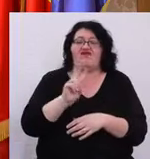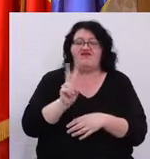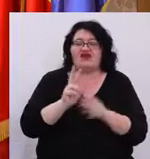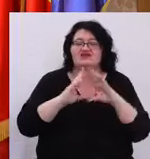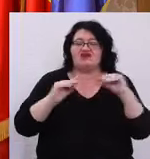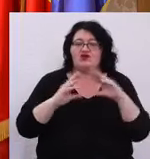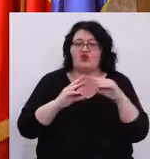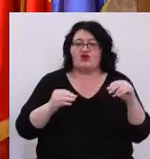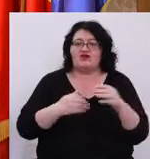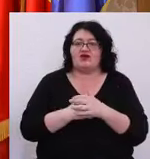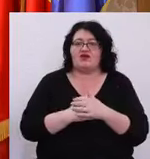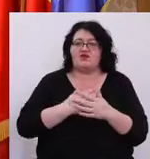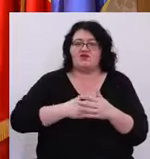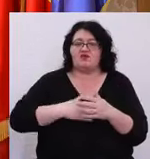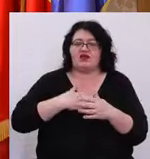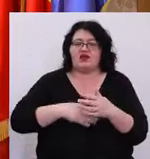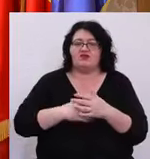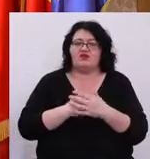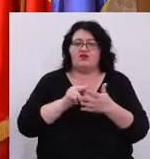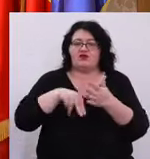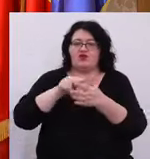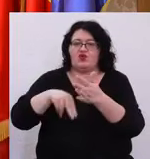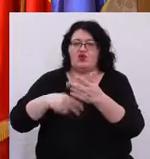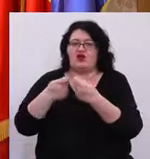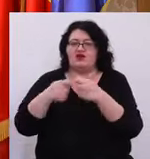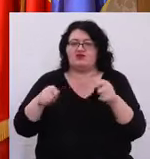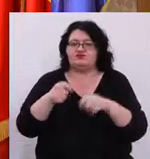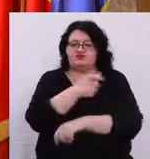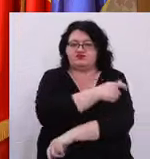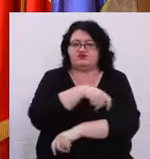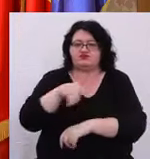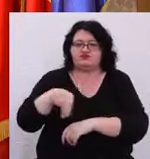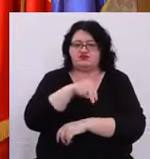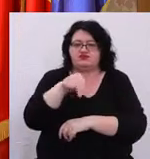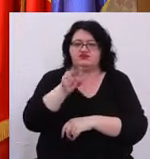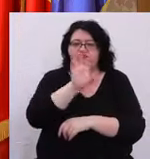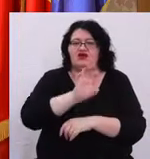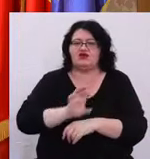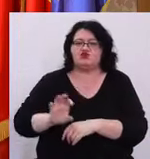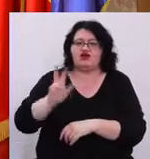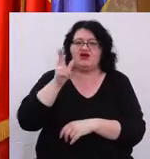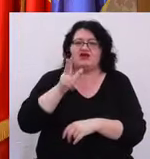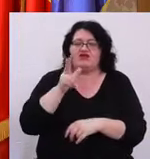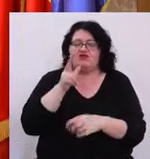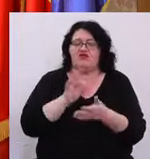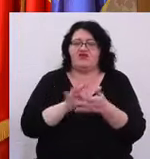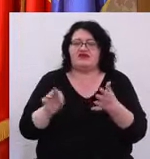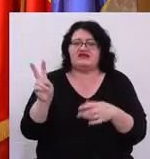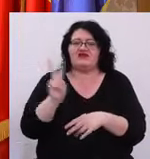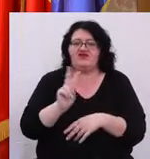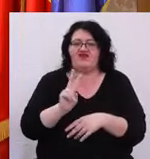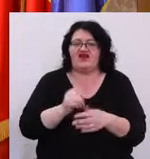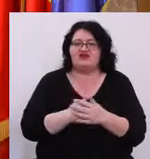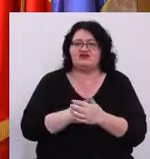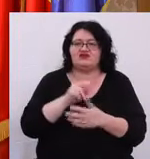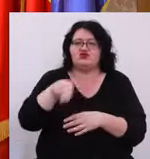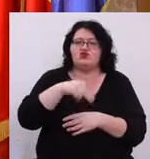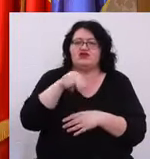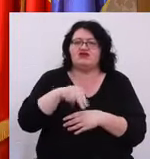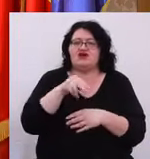acest sens am încheiat protocoale cu consiliile județene din regiune, respectiv cu județele